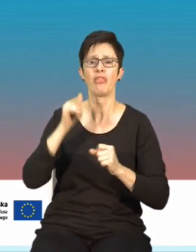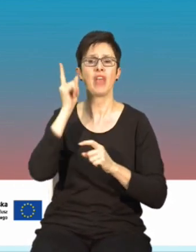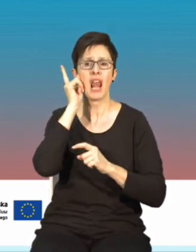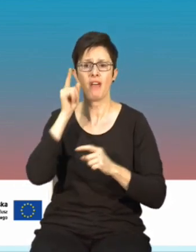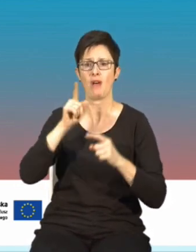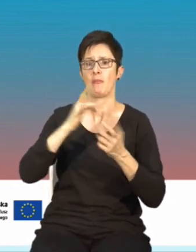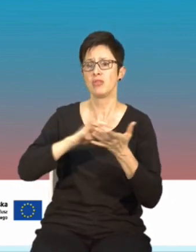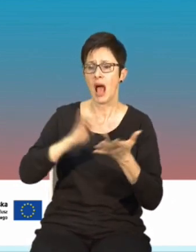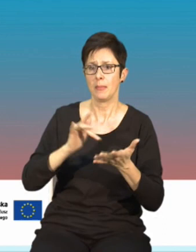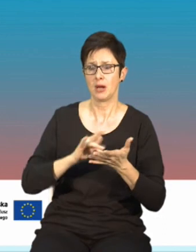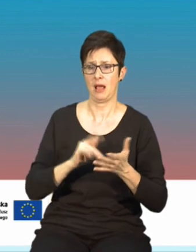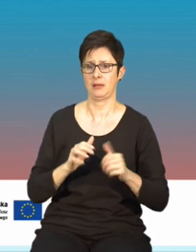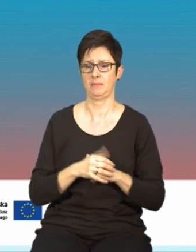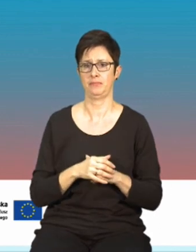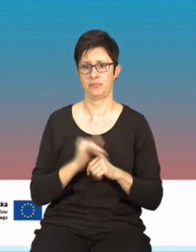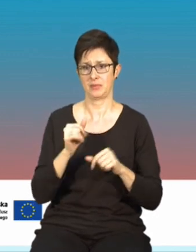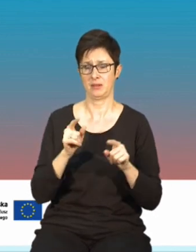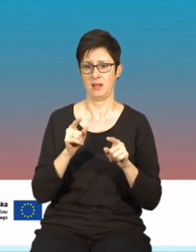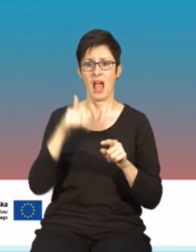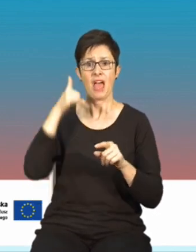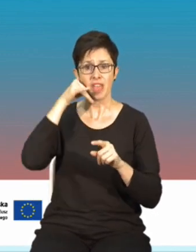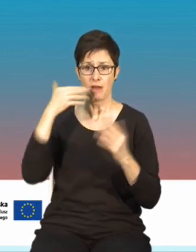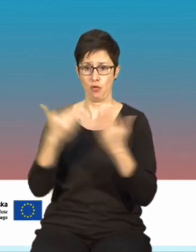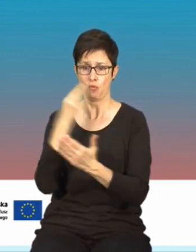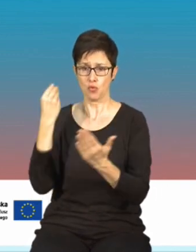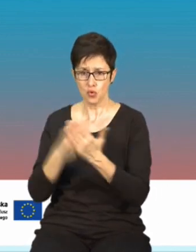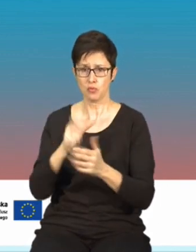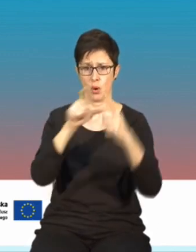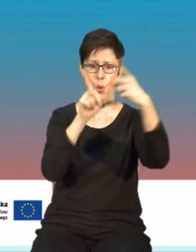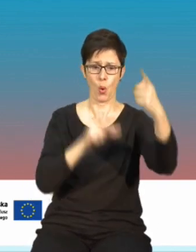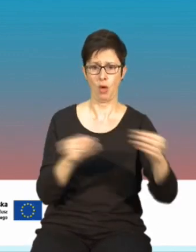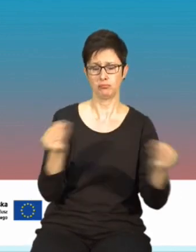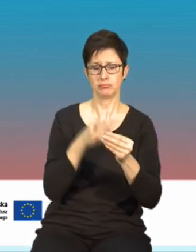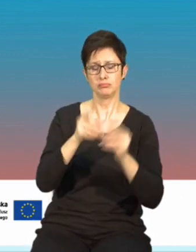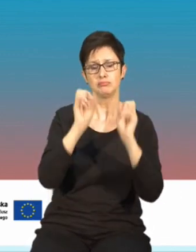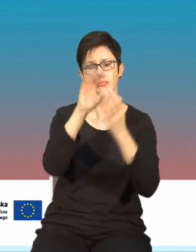wraz ze świeżo zakupionym sprzętem telekomunikacyjnym.